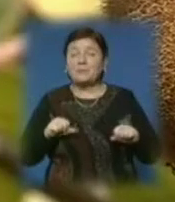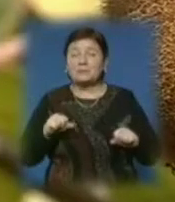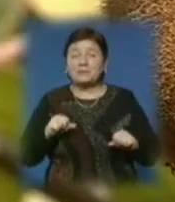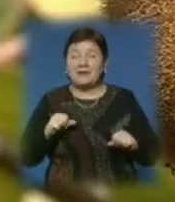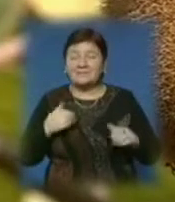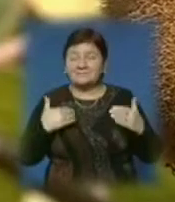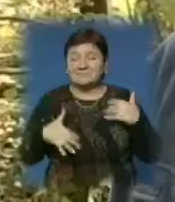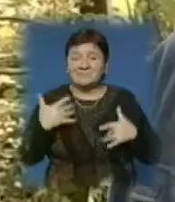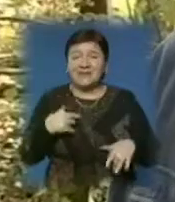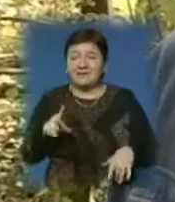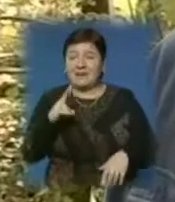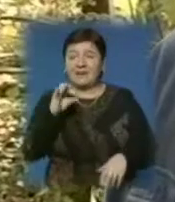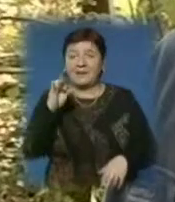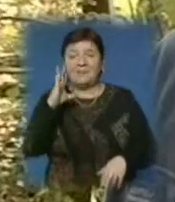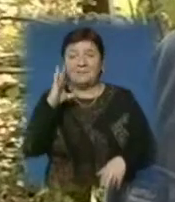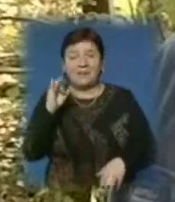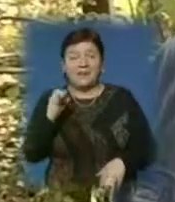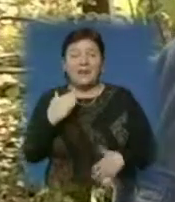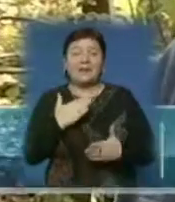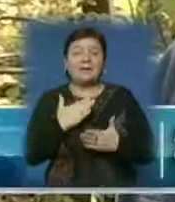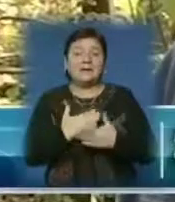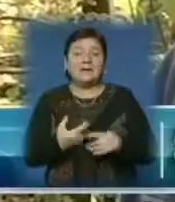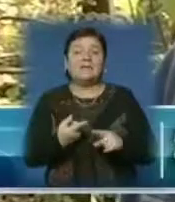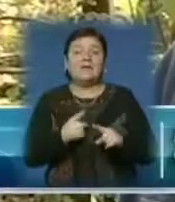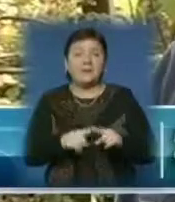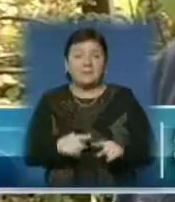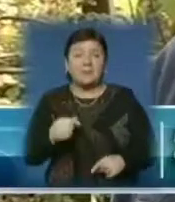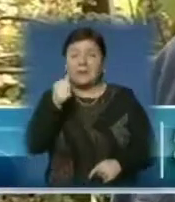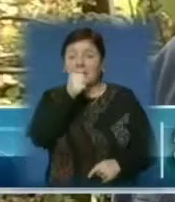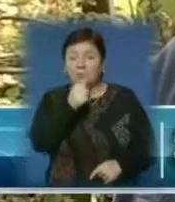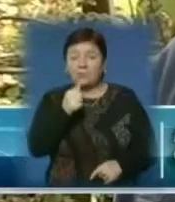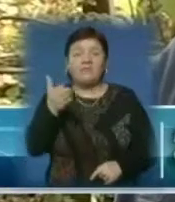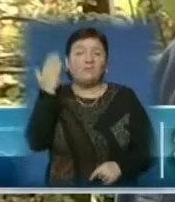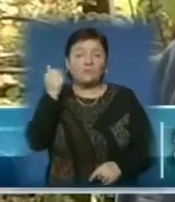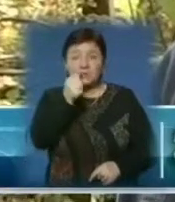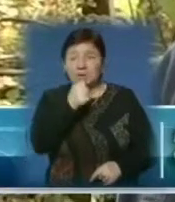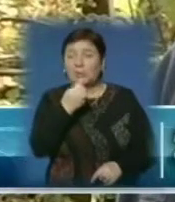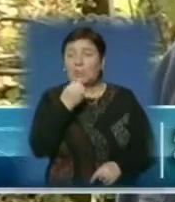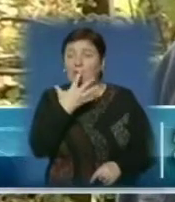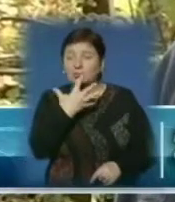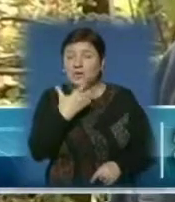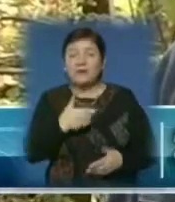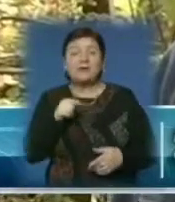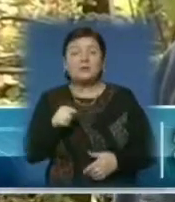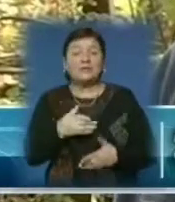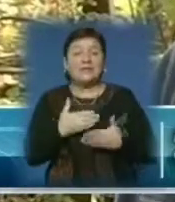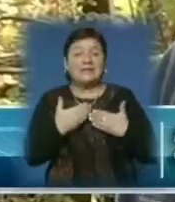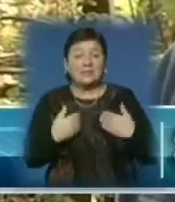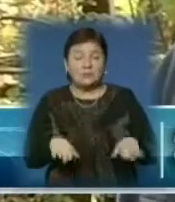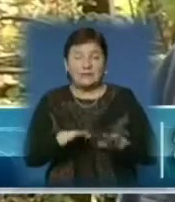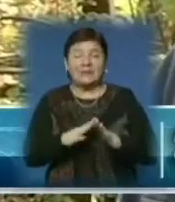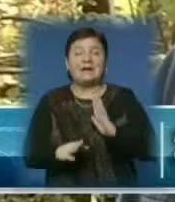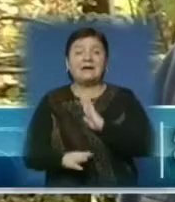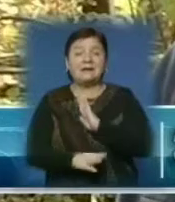такі придатне для ківі. Урожай ківі і в цьому рік, як і в пішлих років, хороші. Тут немає переривів, як, допустимо, у плодових дерев,